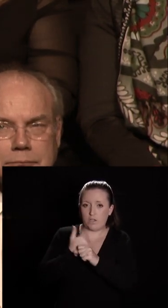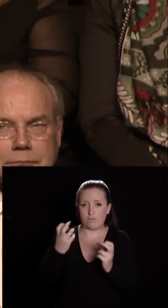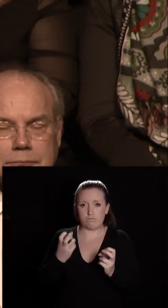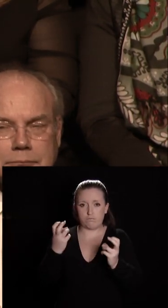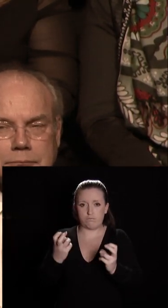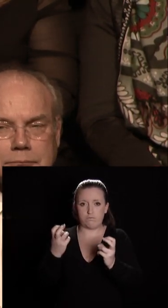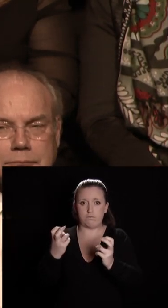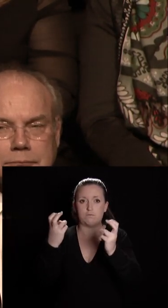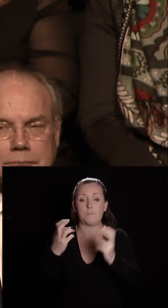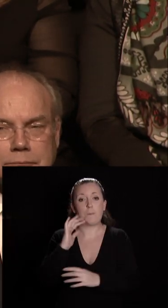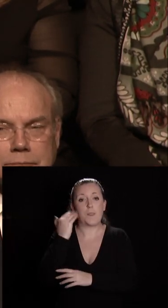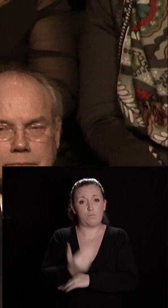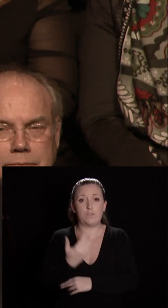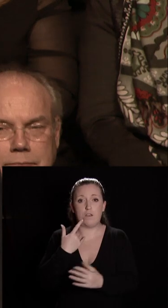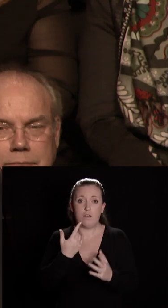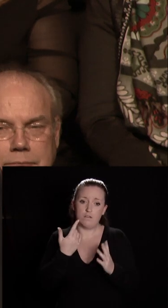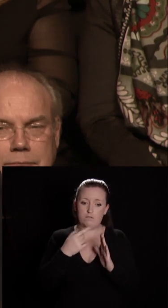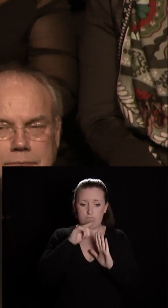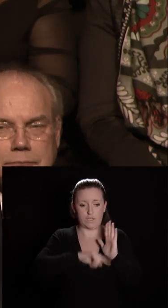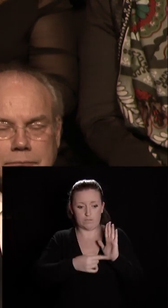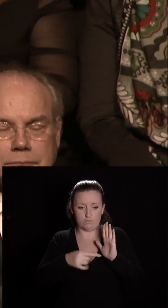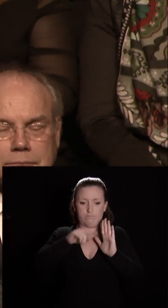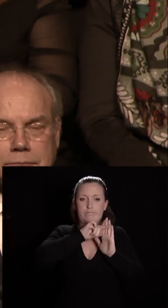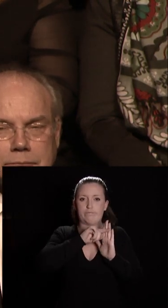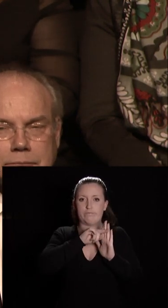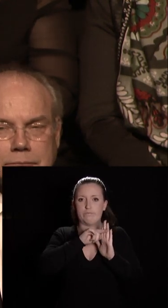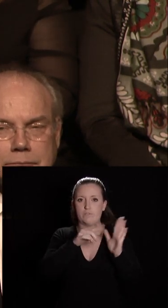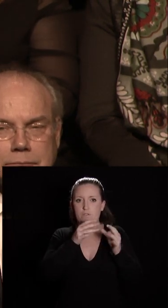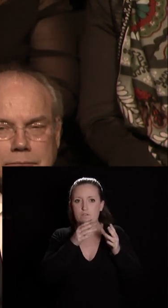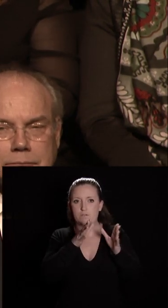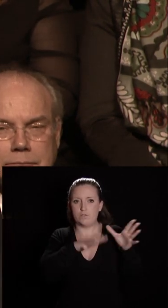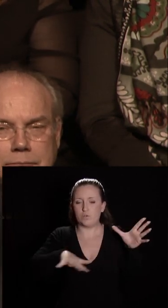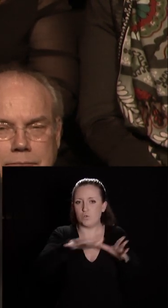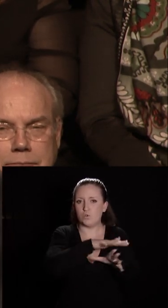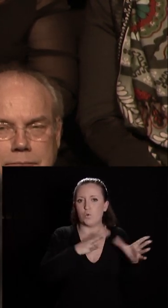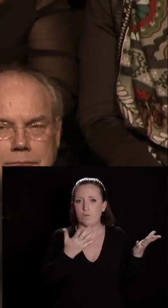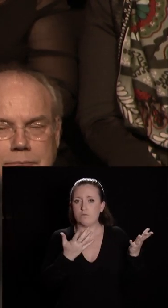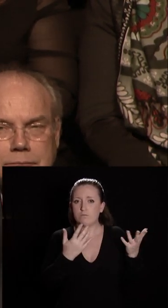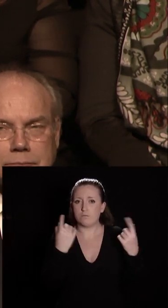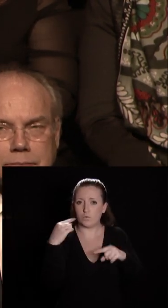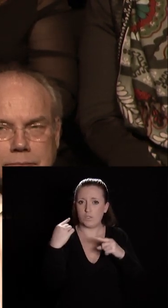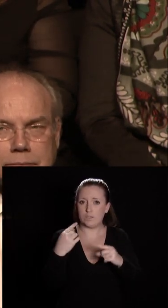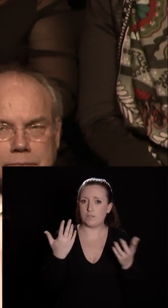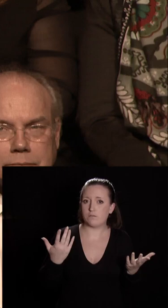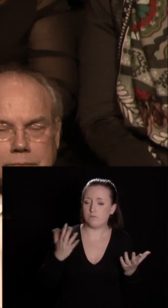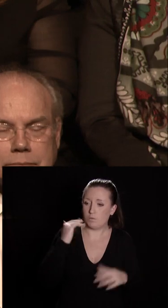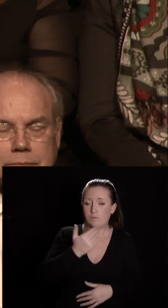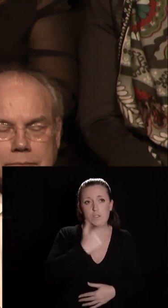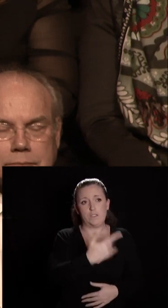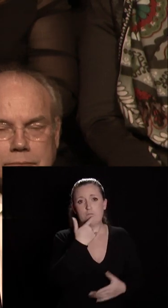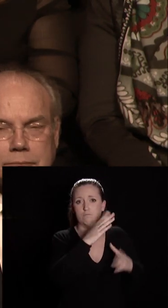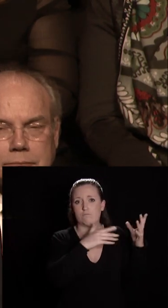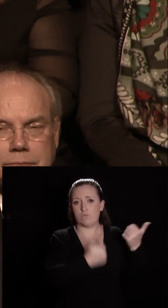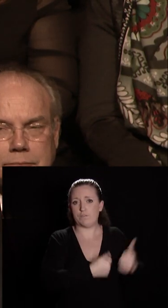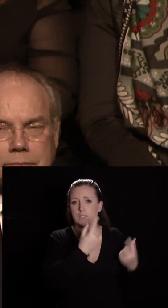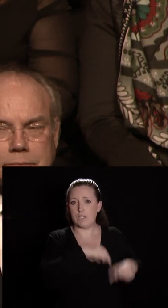cela que nous sommes classés en zone touristique merci aux préfets et aux services de l'état pour leur accompagnement ce qui permet notamment